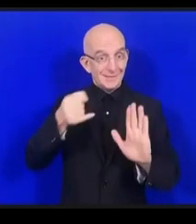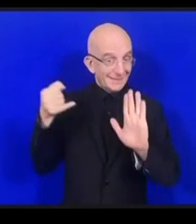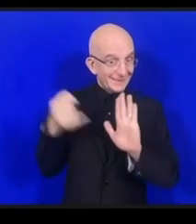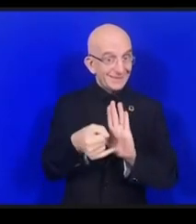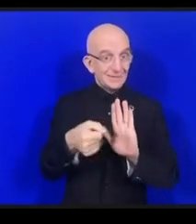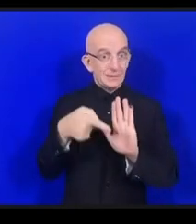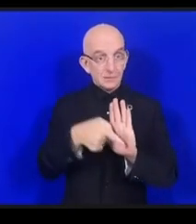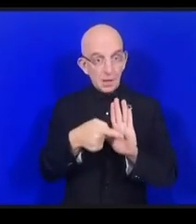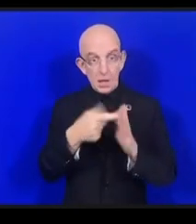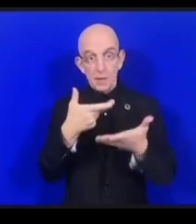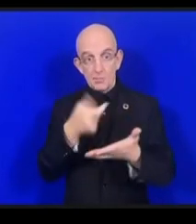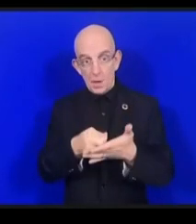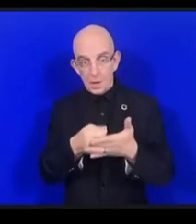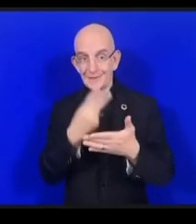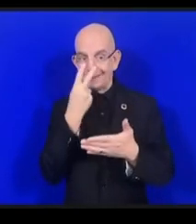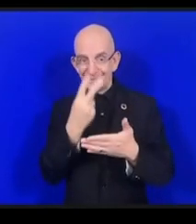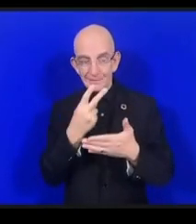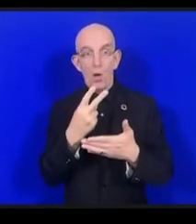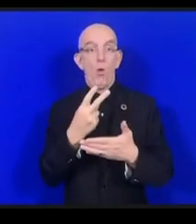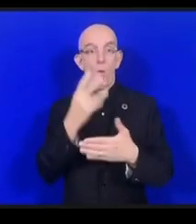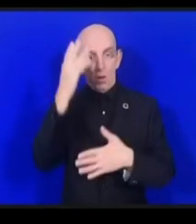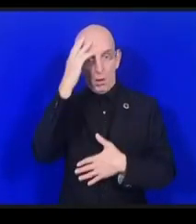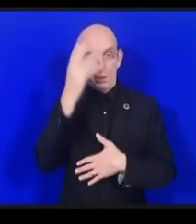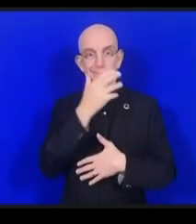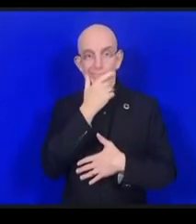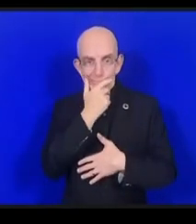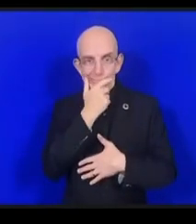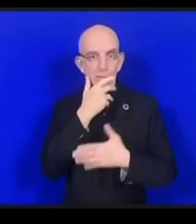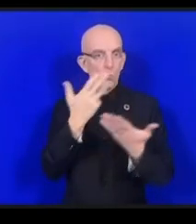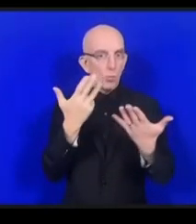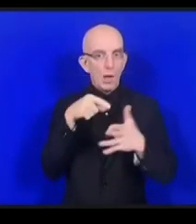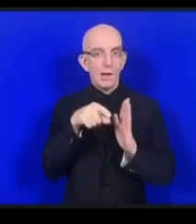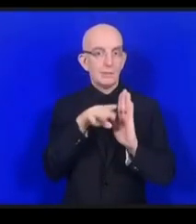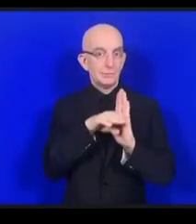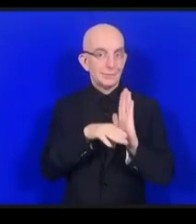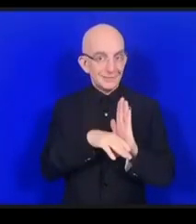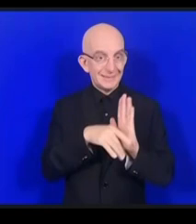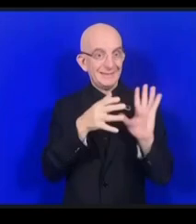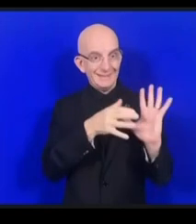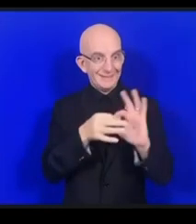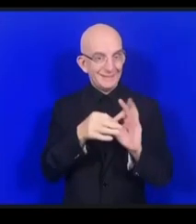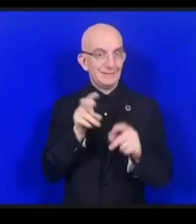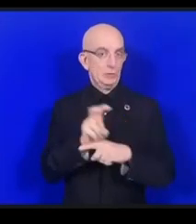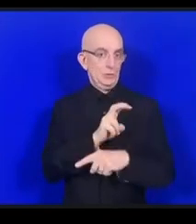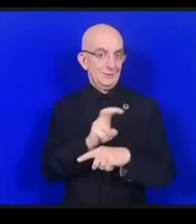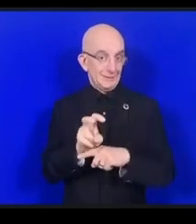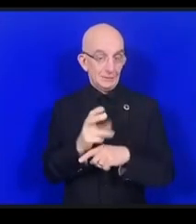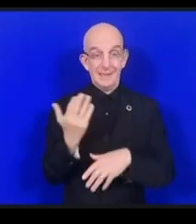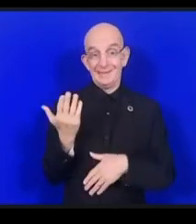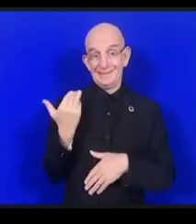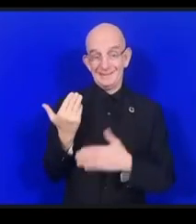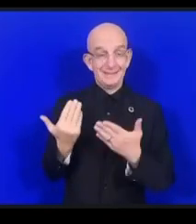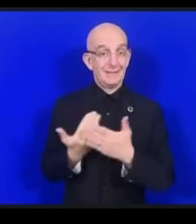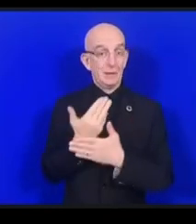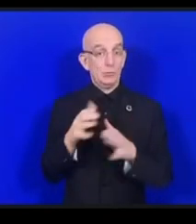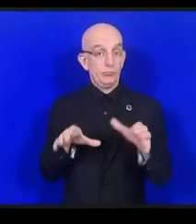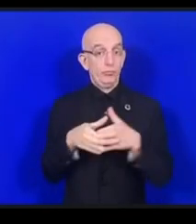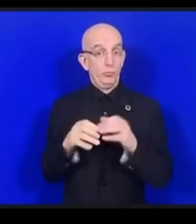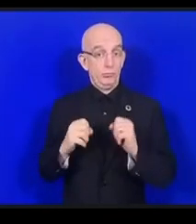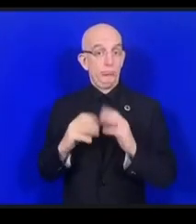nous lançons un nouveau groupe de travail qui va se pencher sur ces choses-là le RKIPA et le